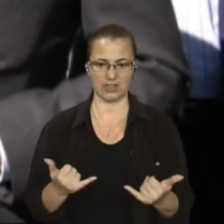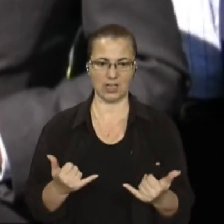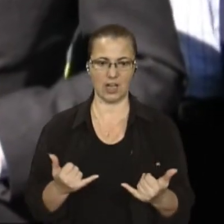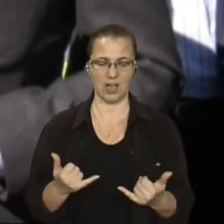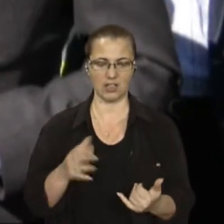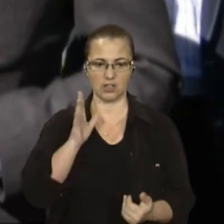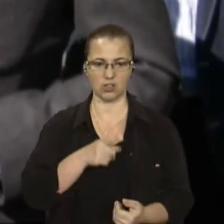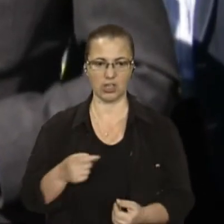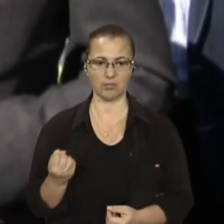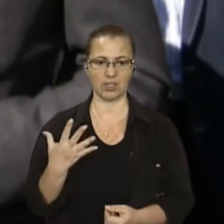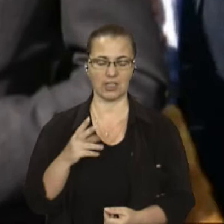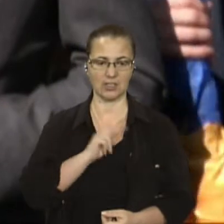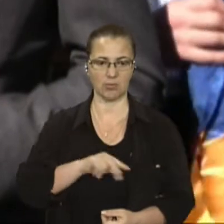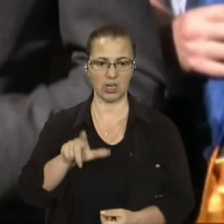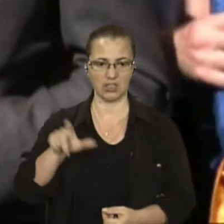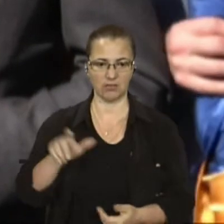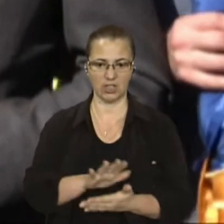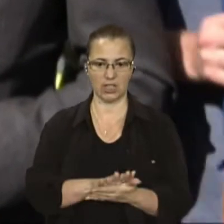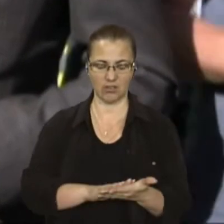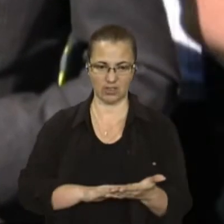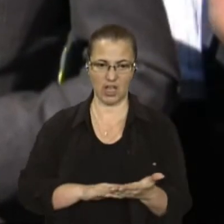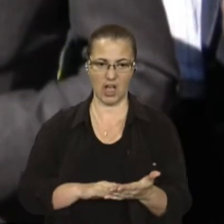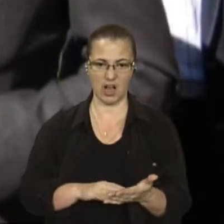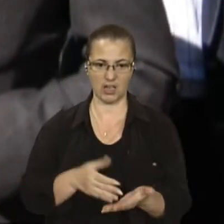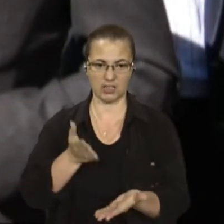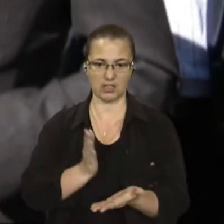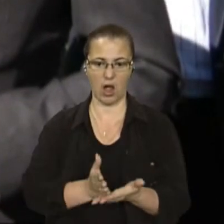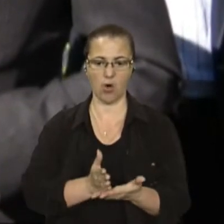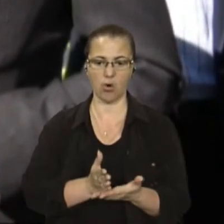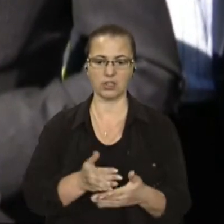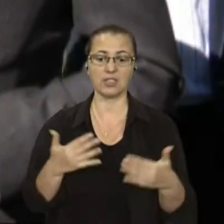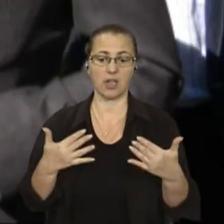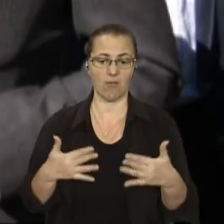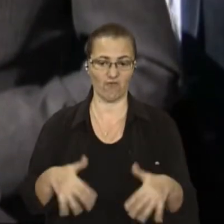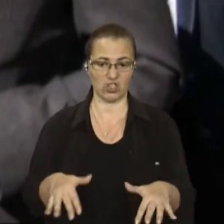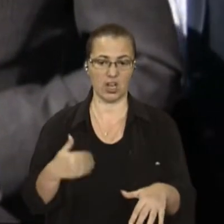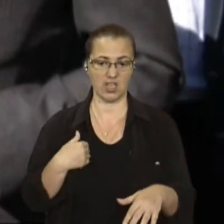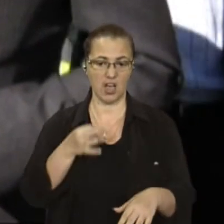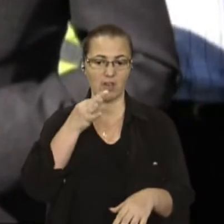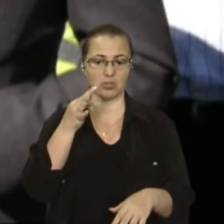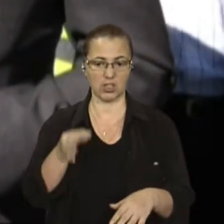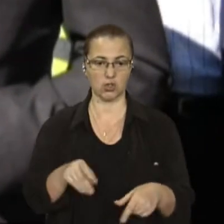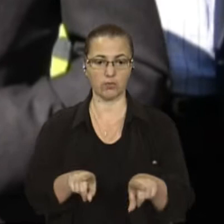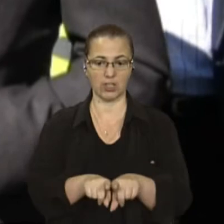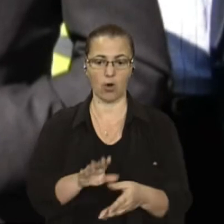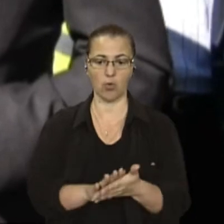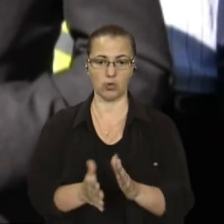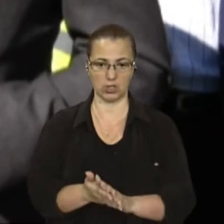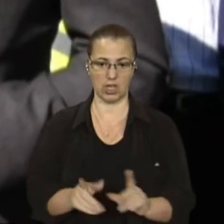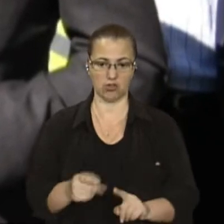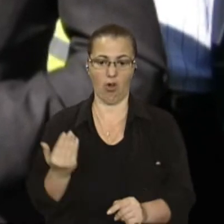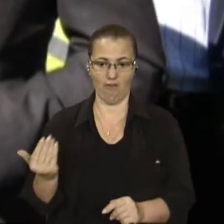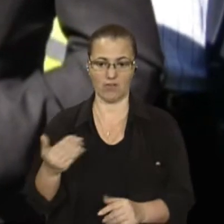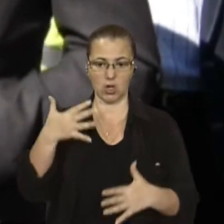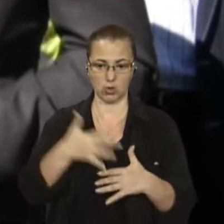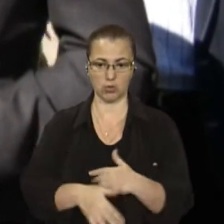15 працівників. Далі знаходяться, ну вже, я вам скажу, в такому стані, що ви розумієте, що